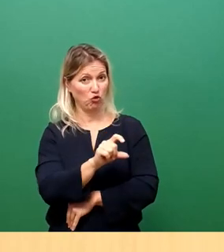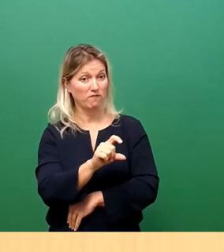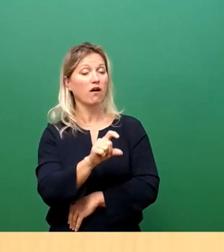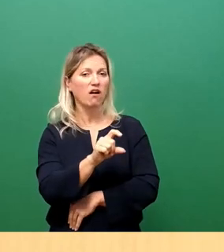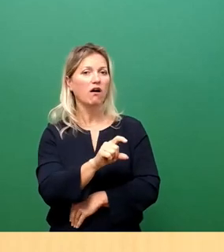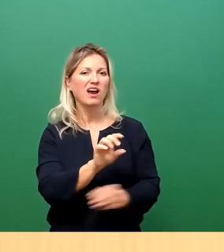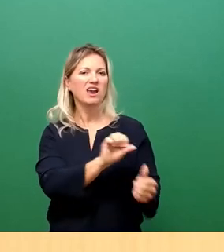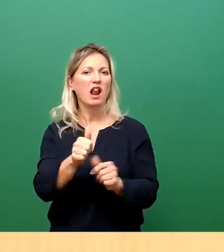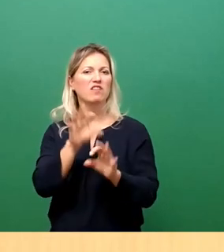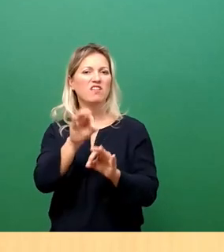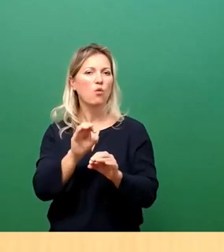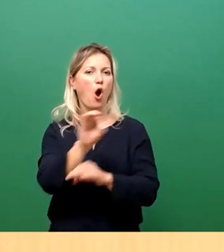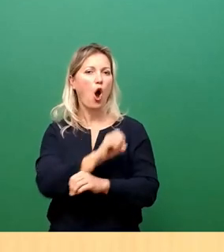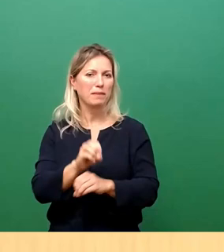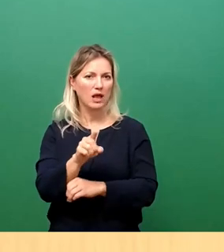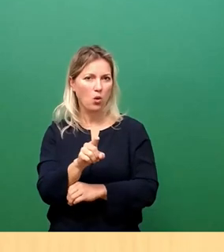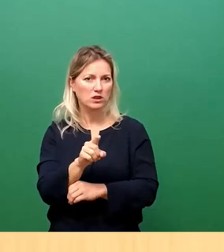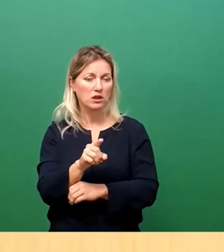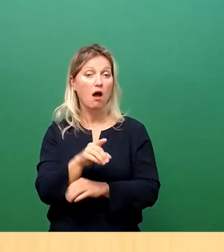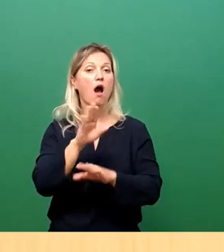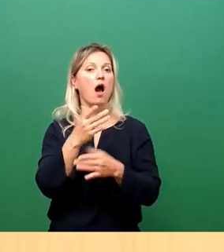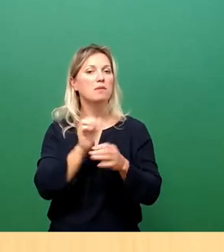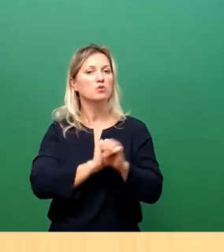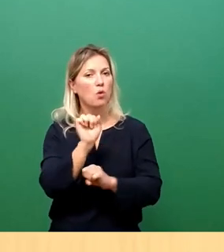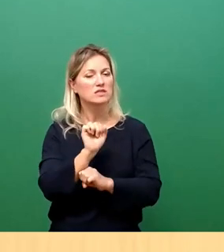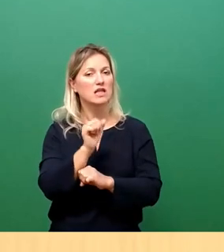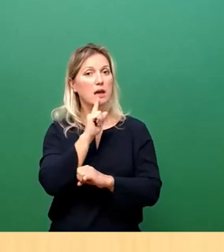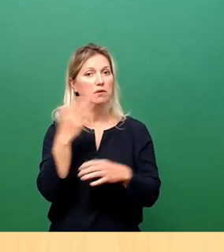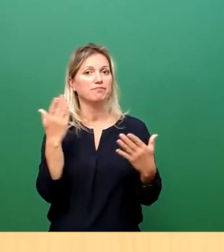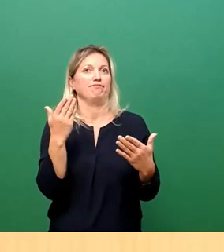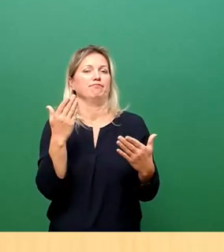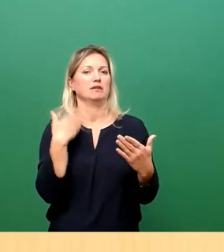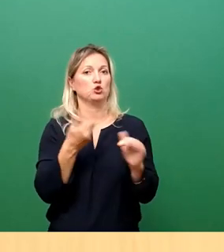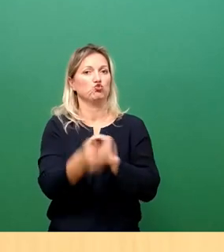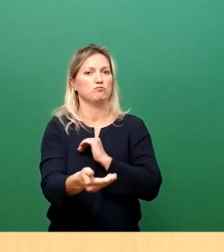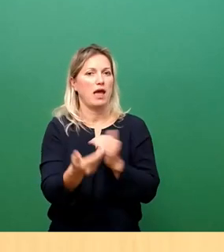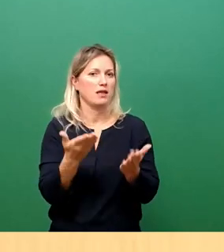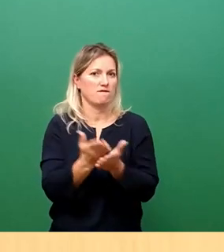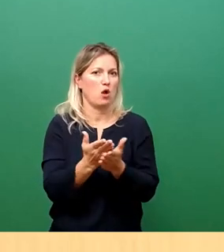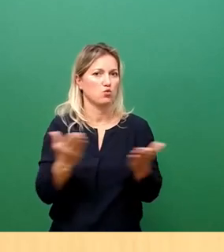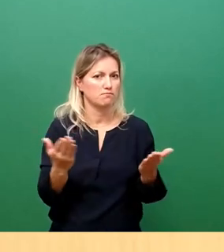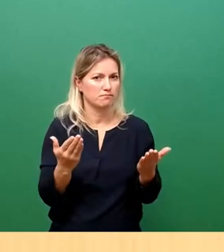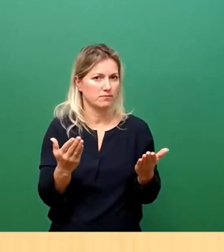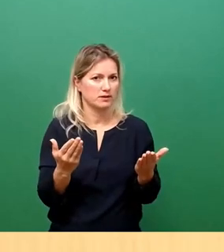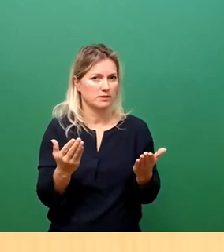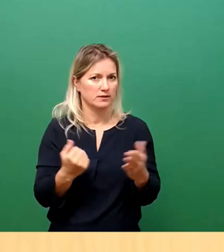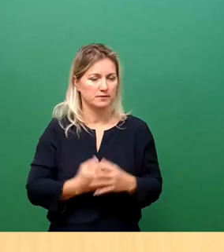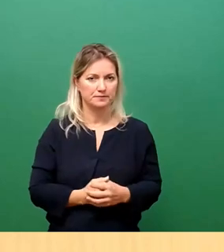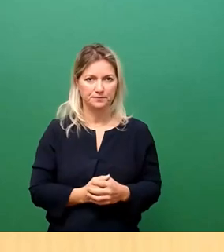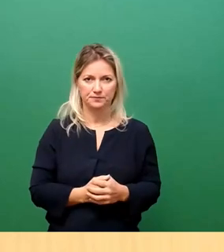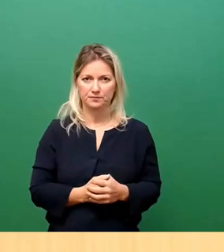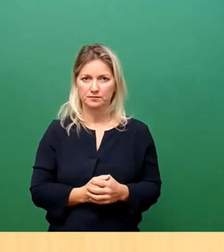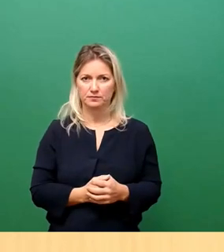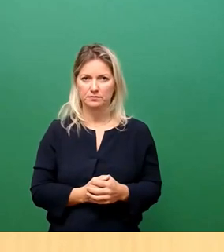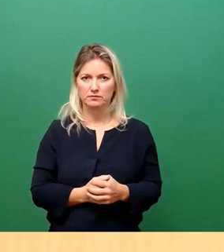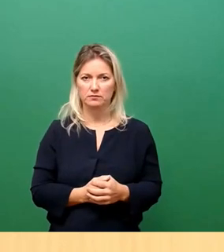sind. Aber das entscheidende Problem, warum man wieder mal zu spät war, während sich das ganze Land locker